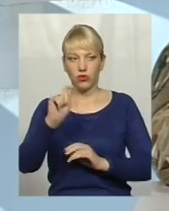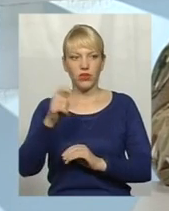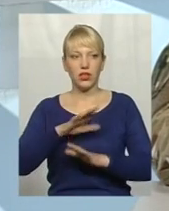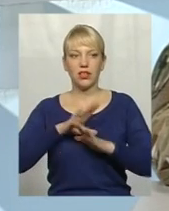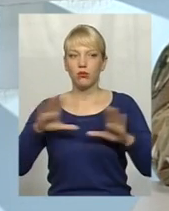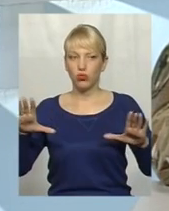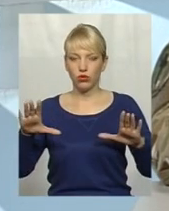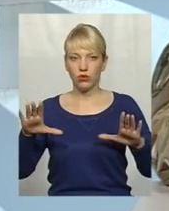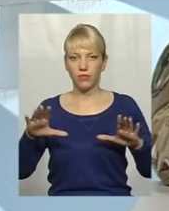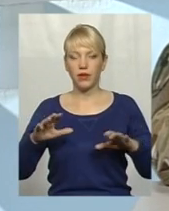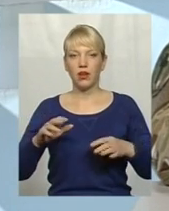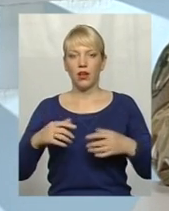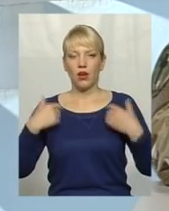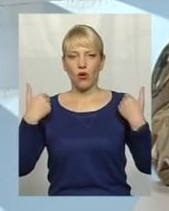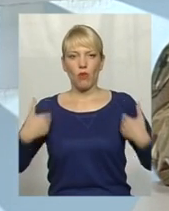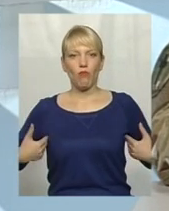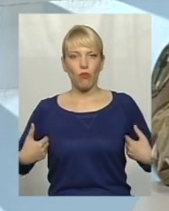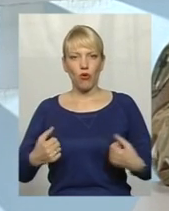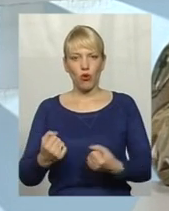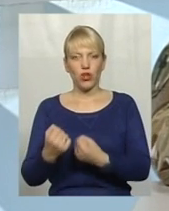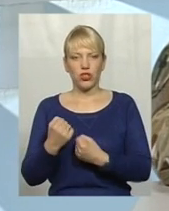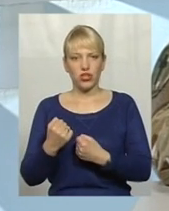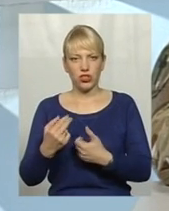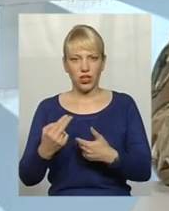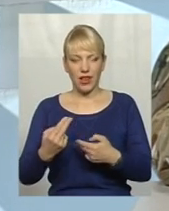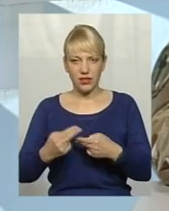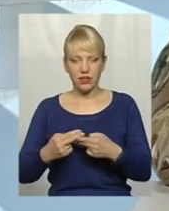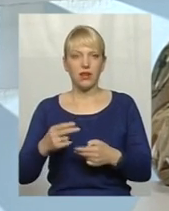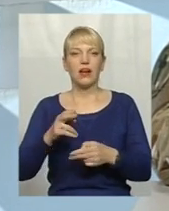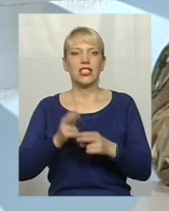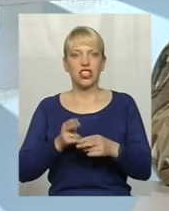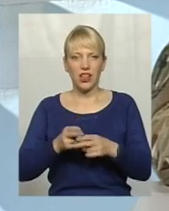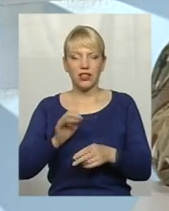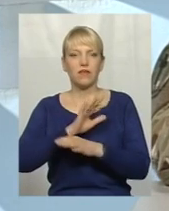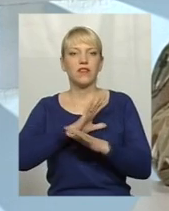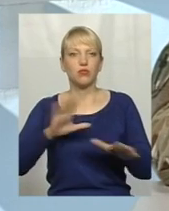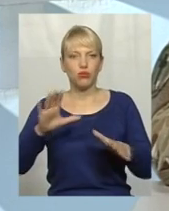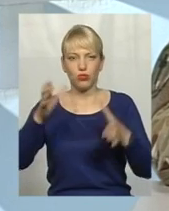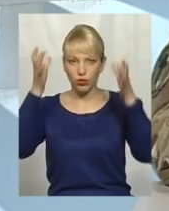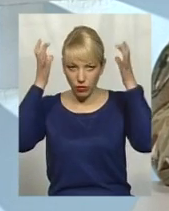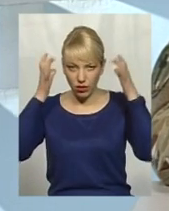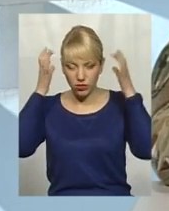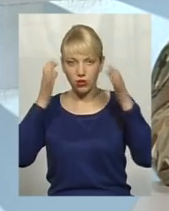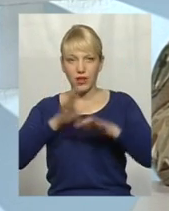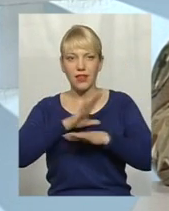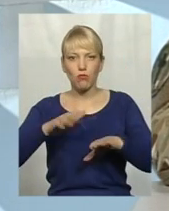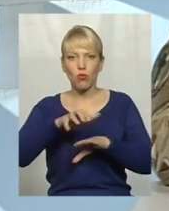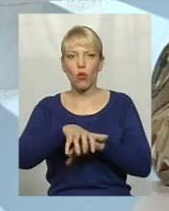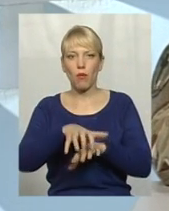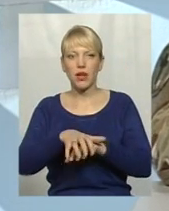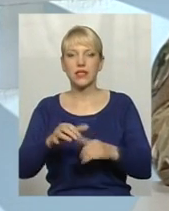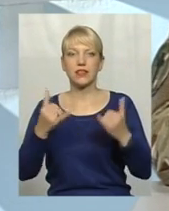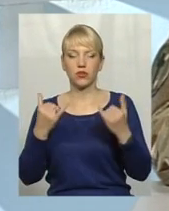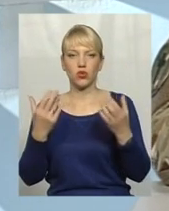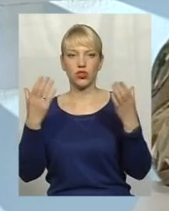бронежилетів, не було касок, бєрць, то на сьогоднішнє